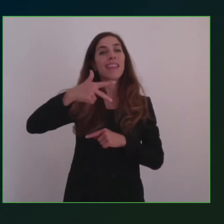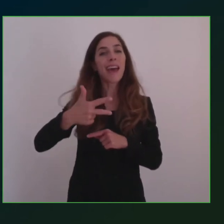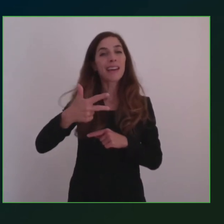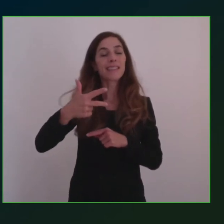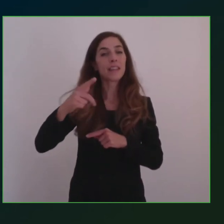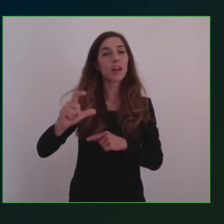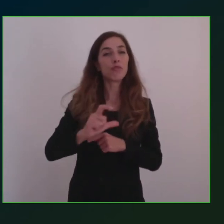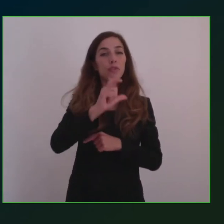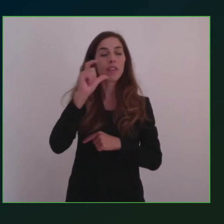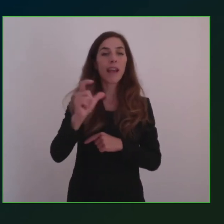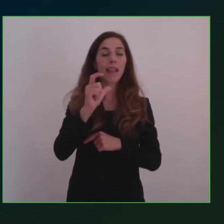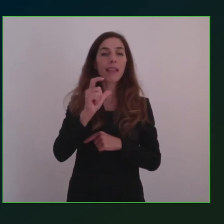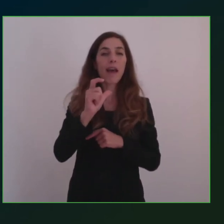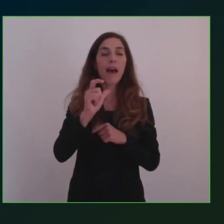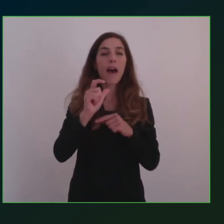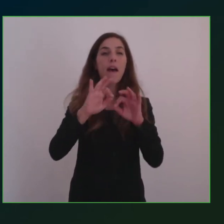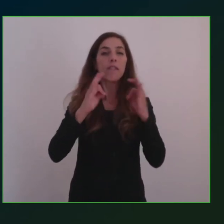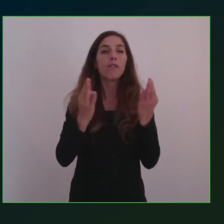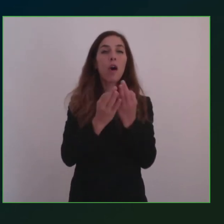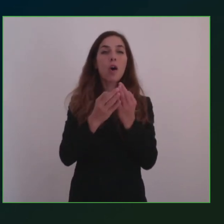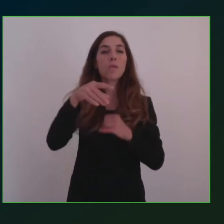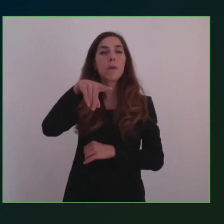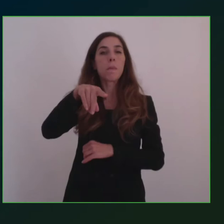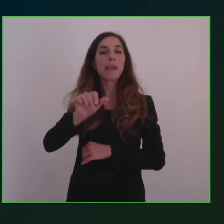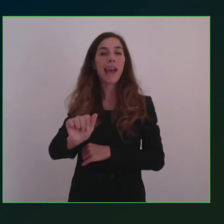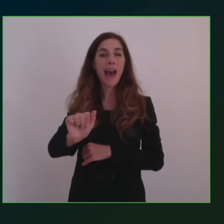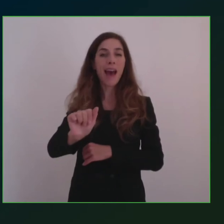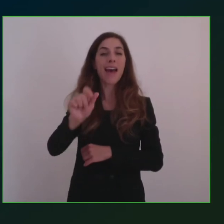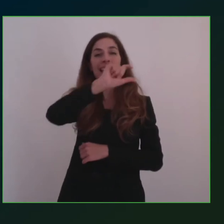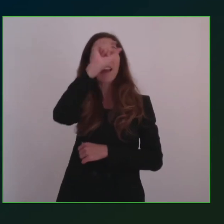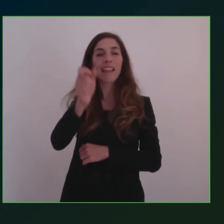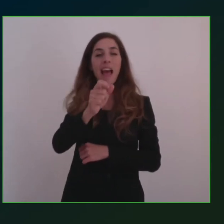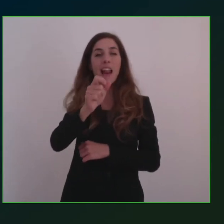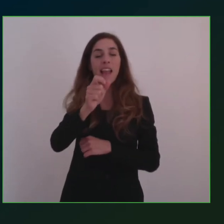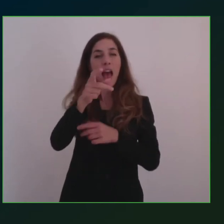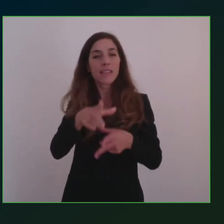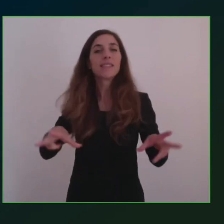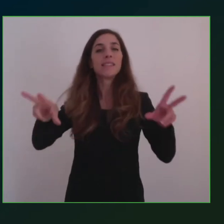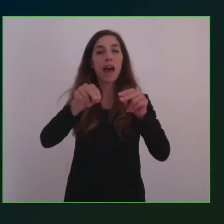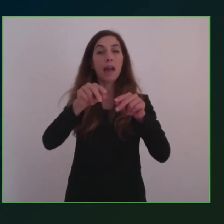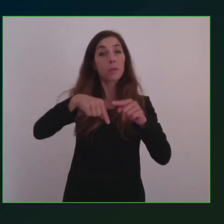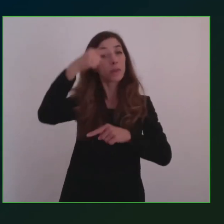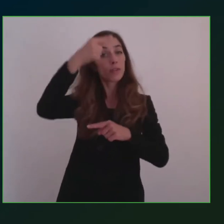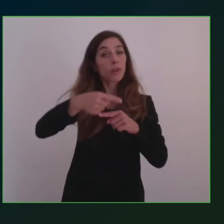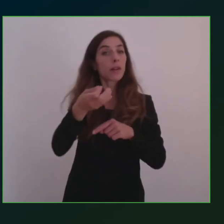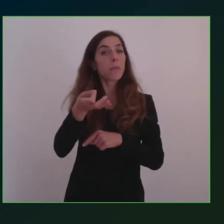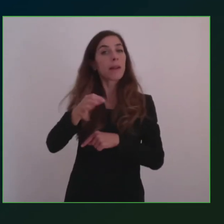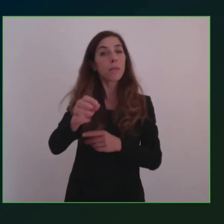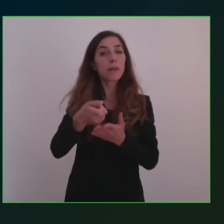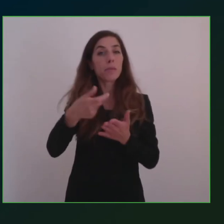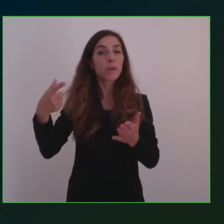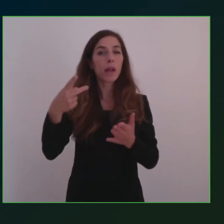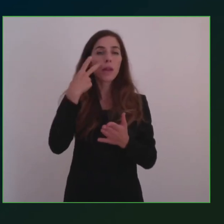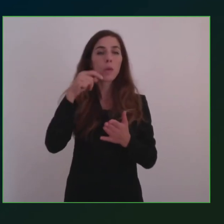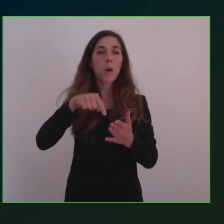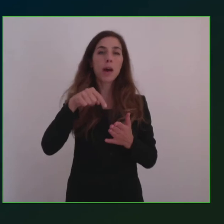Start Italia e in questa giornata abbiamo questo appuntamento importante nell'ambito della nostra manifestazione Forum PR